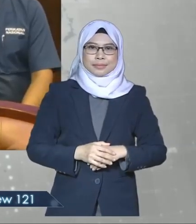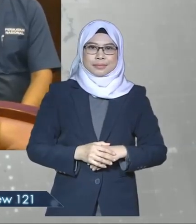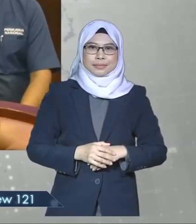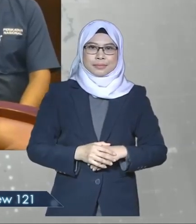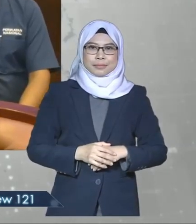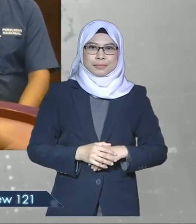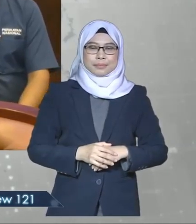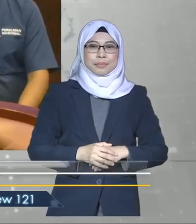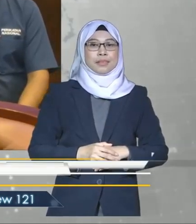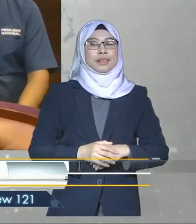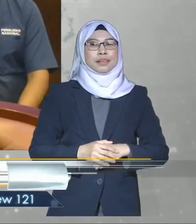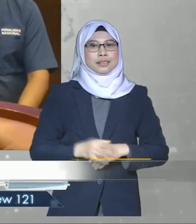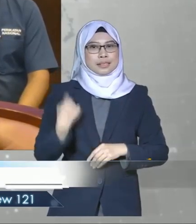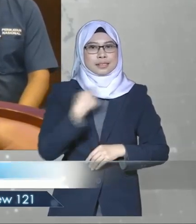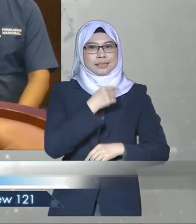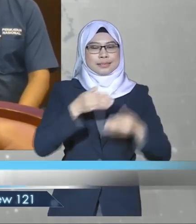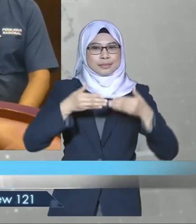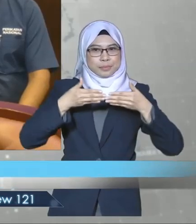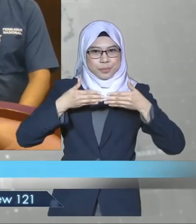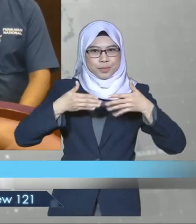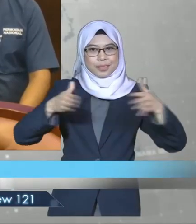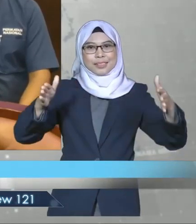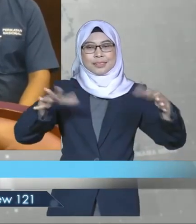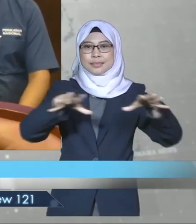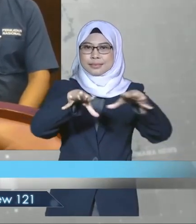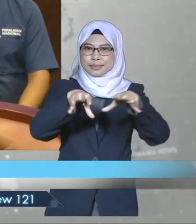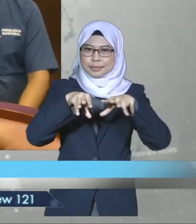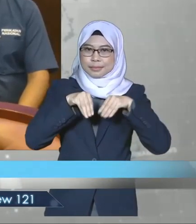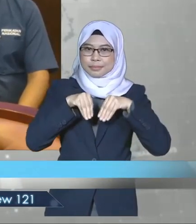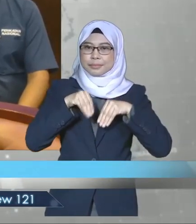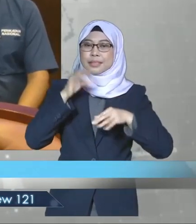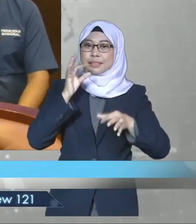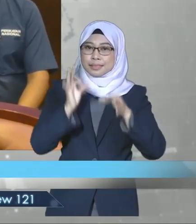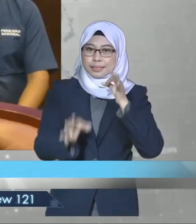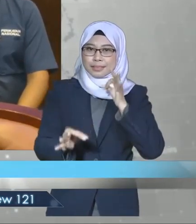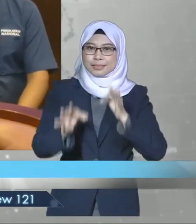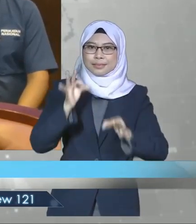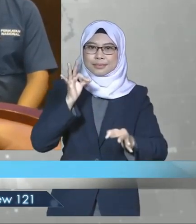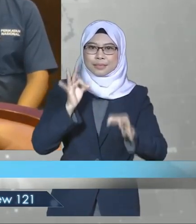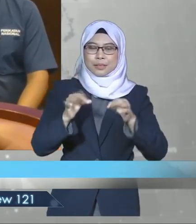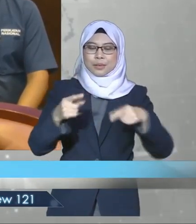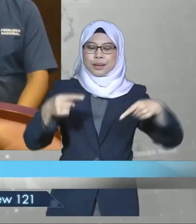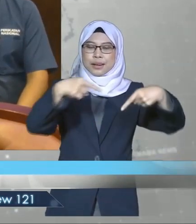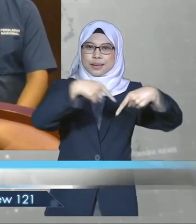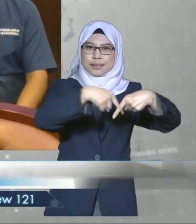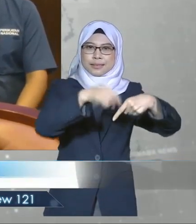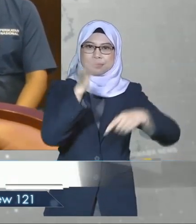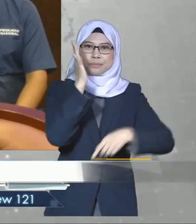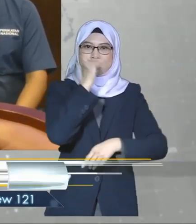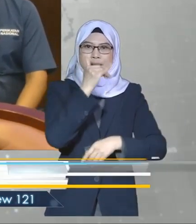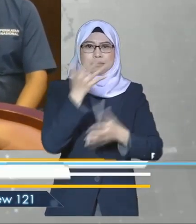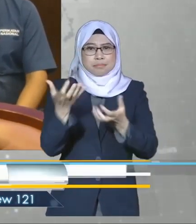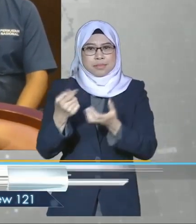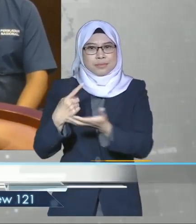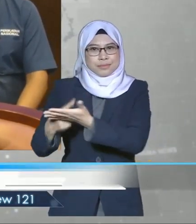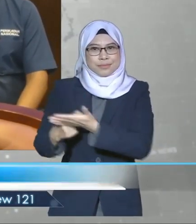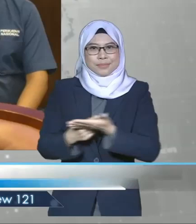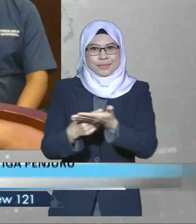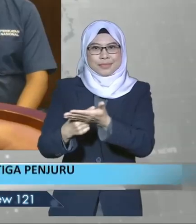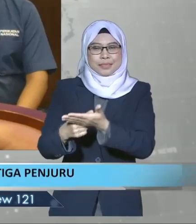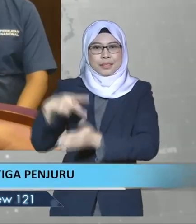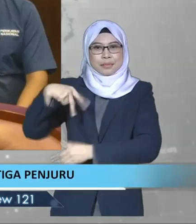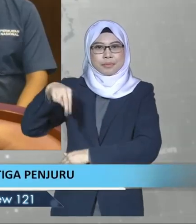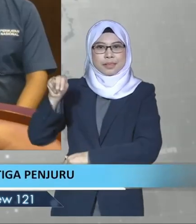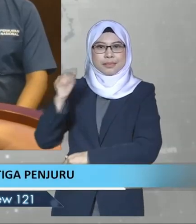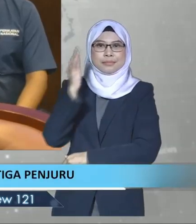Kita terbuka menerima sekiranya UMNO Melaka ingin berunding dengan Perikatan Nasional